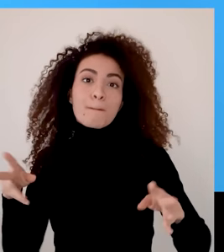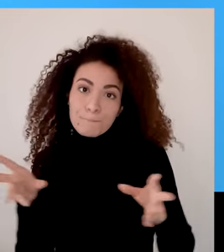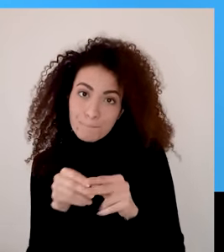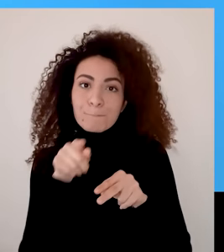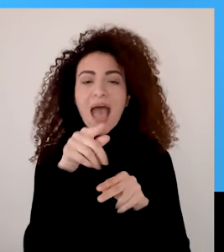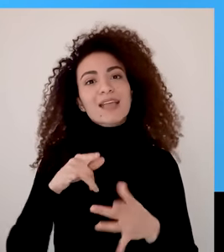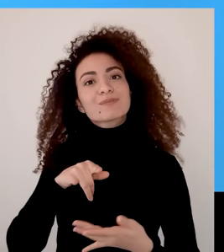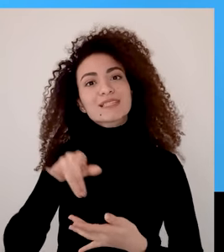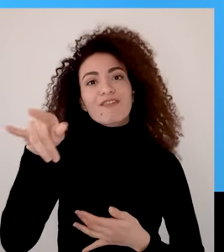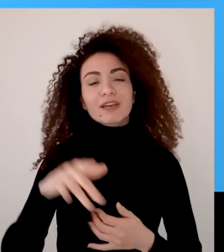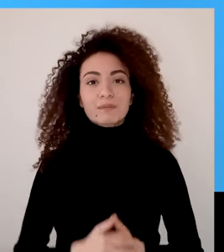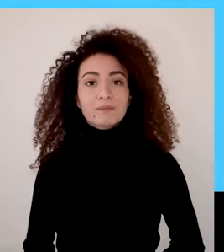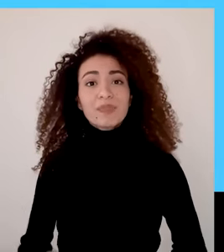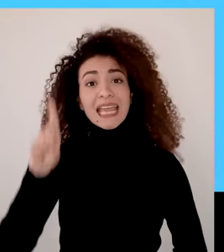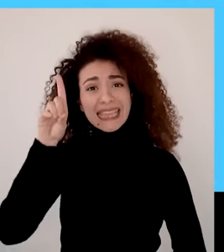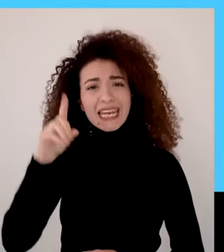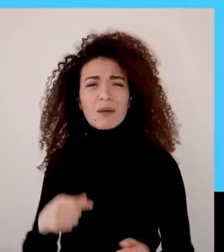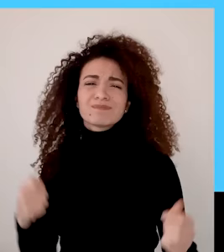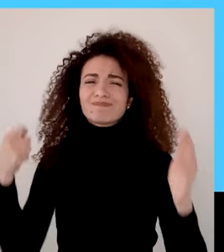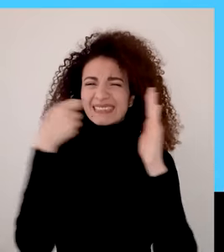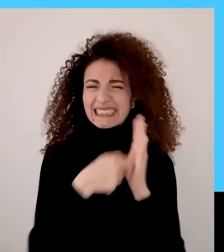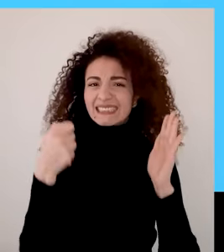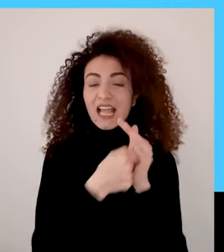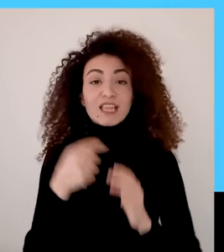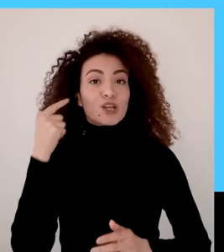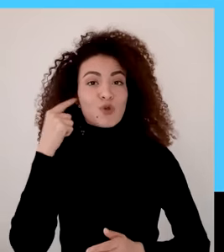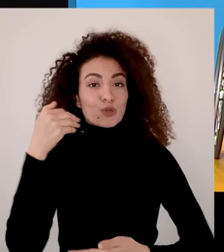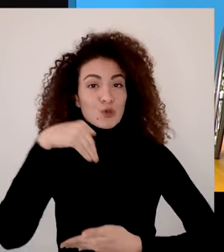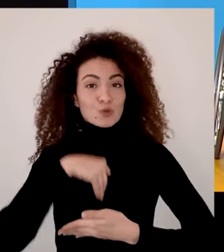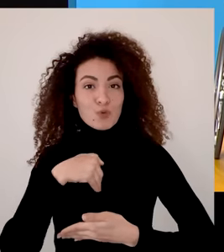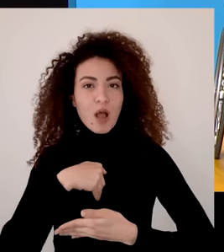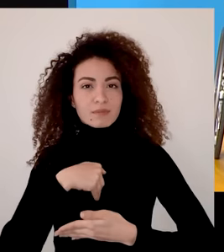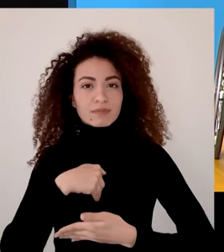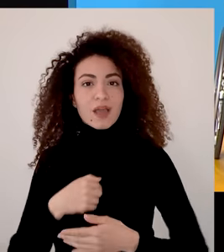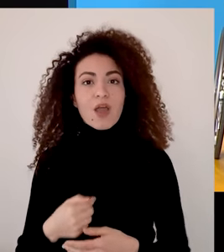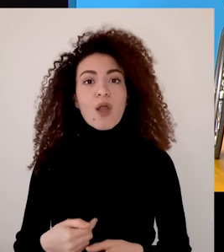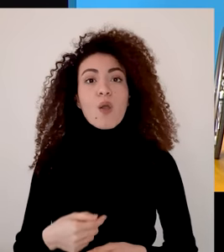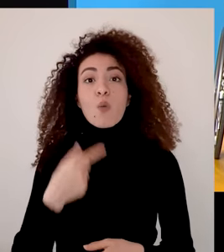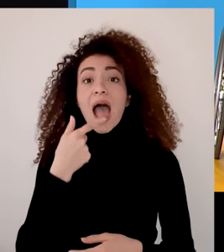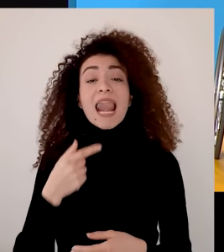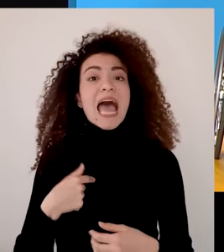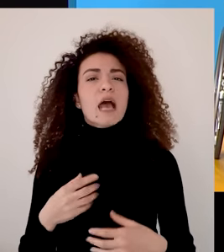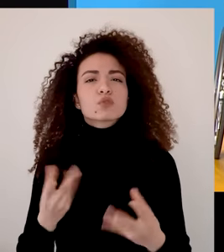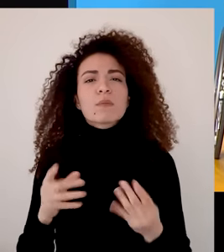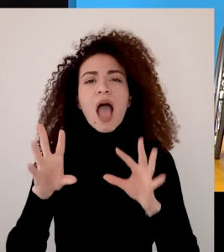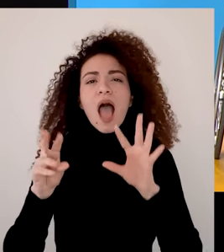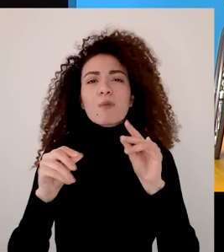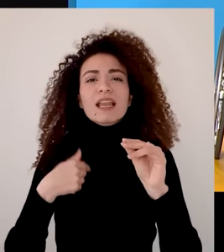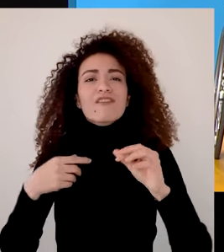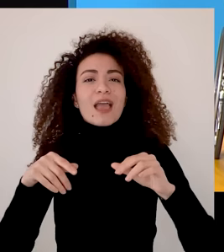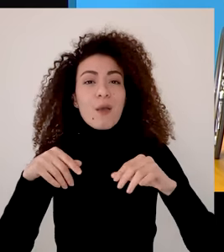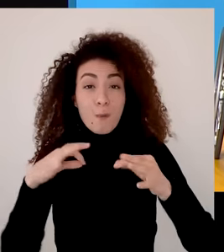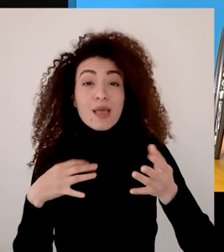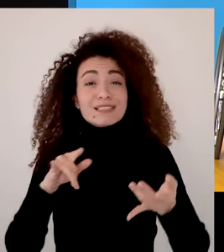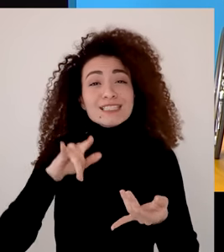وأبدأ رغبة بالسفر معه تحدد دينا أصواتها الداخلية بالقول السفر ممكن يكون اختبار بعيشه بالحواس الخمس